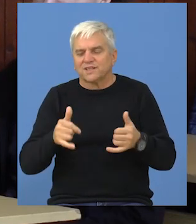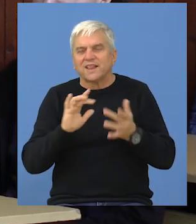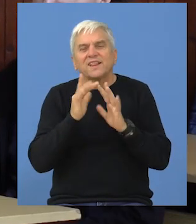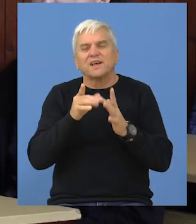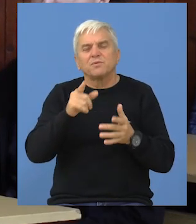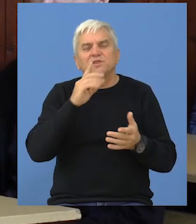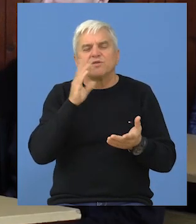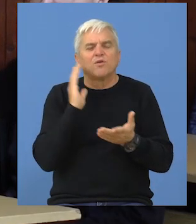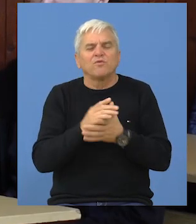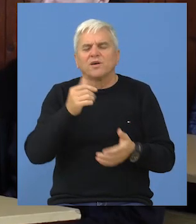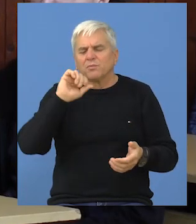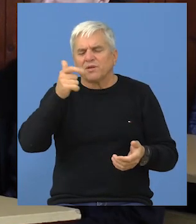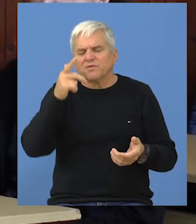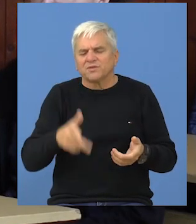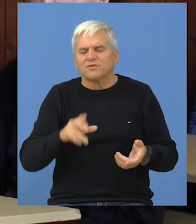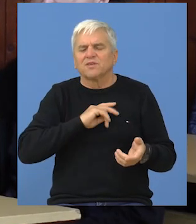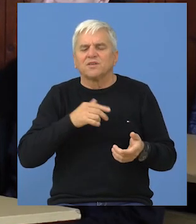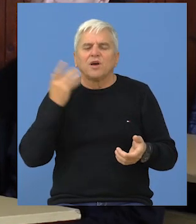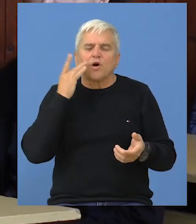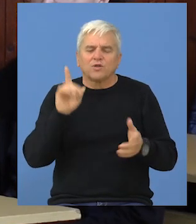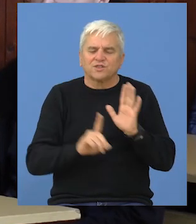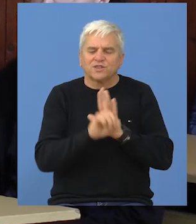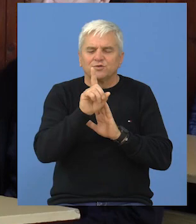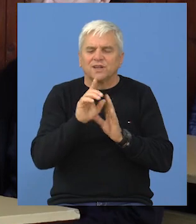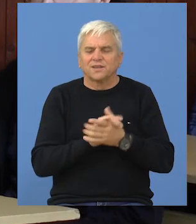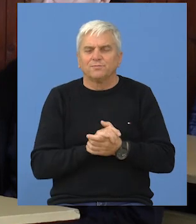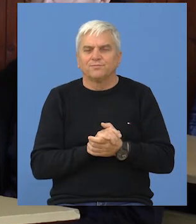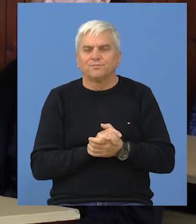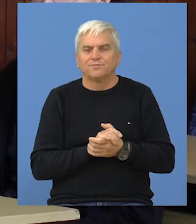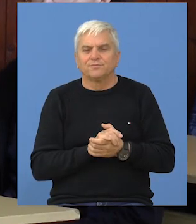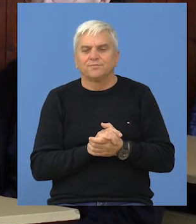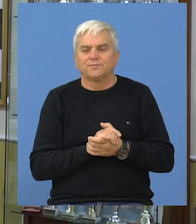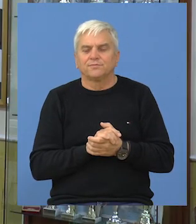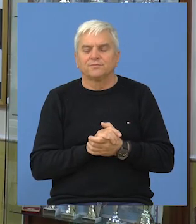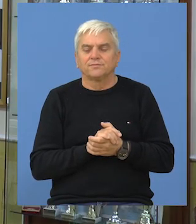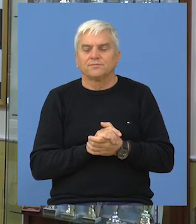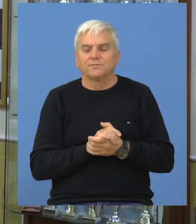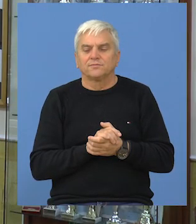Bečeja na dosadašnjim takmičenjima uvek isticali i postizali odlične rezultate.